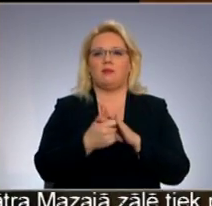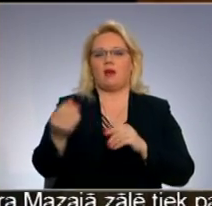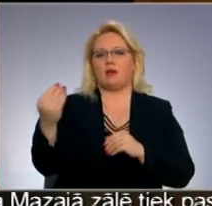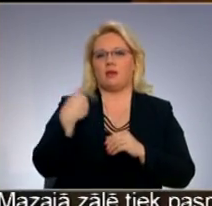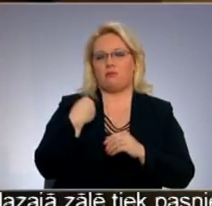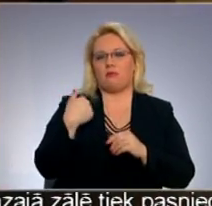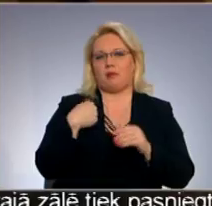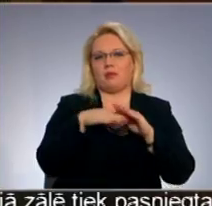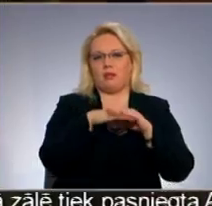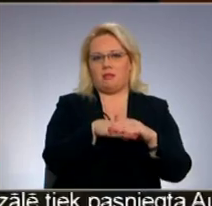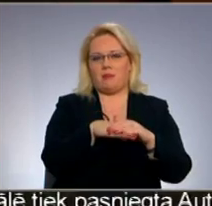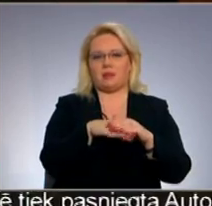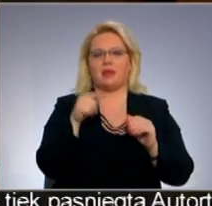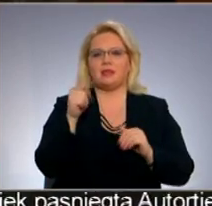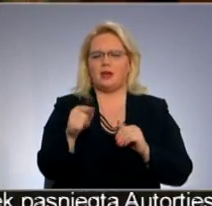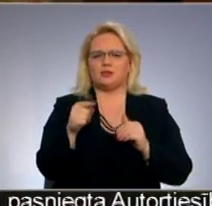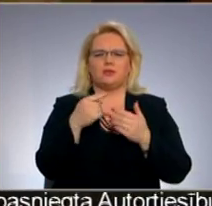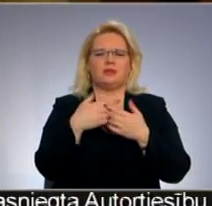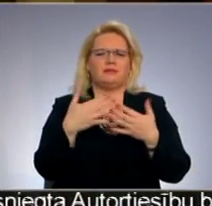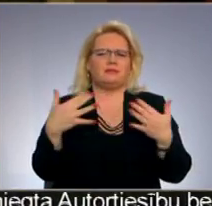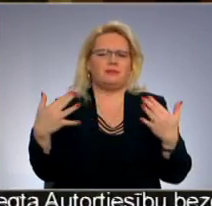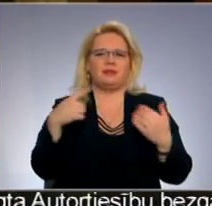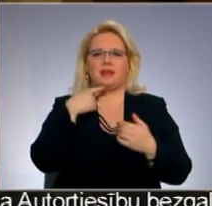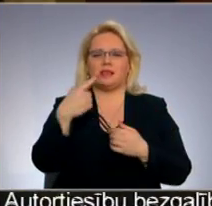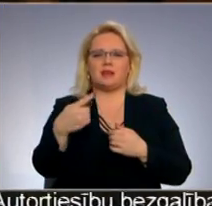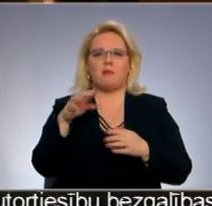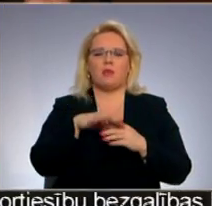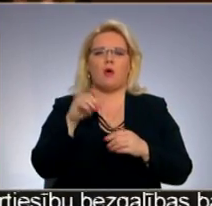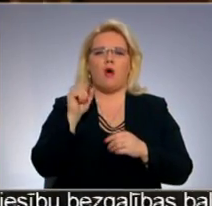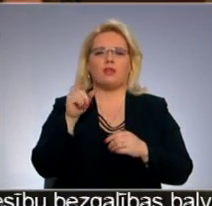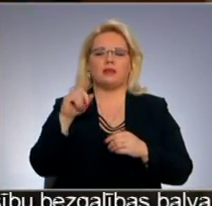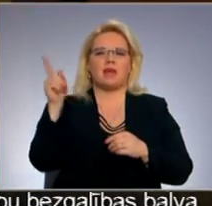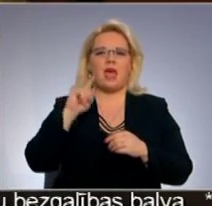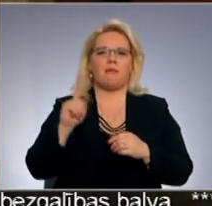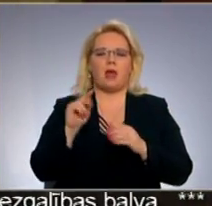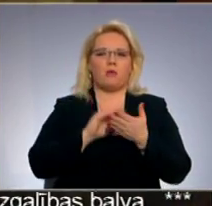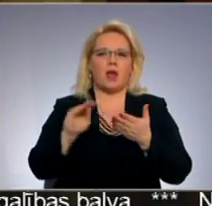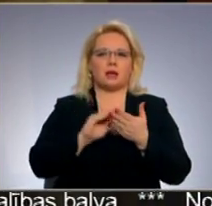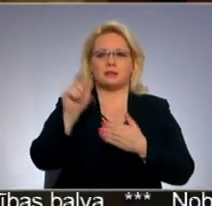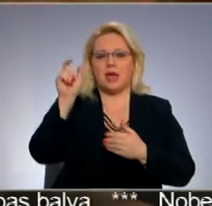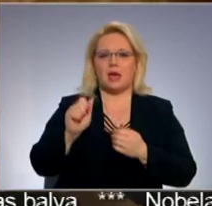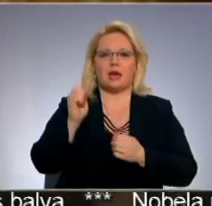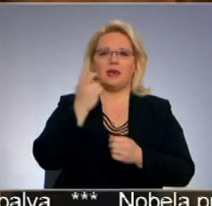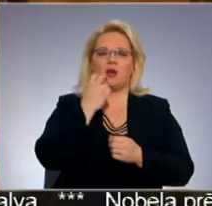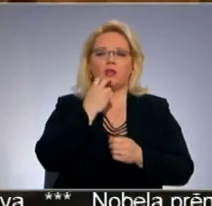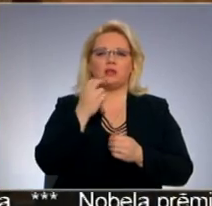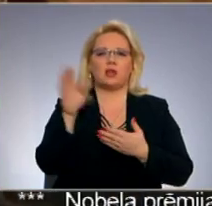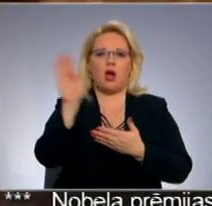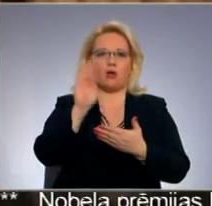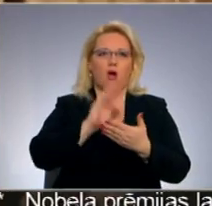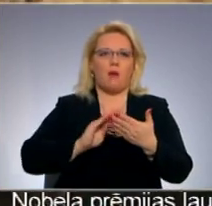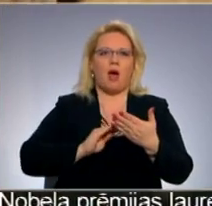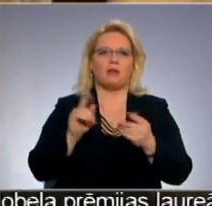kalbāt. Šis un neskaitāmi citi teicieni no Odessa Sebreja rakstnieku Ilfa un Petro Vironiskā romāna ir pilnībā